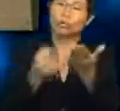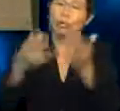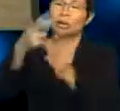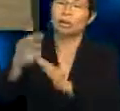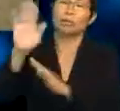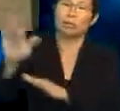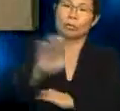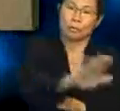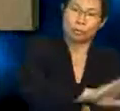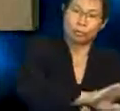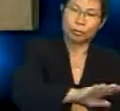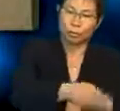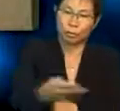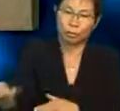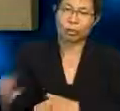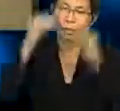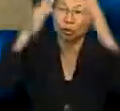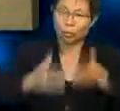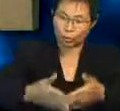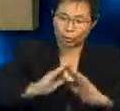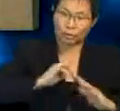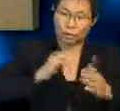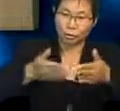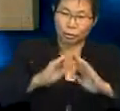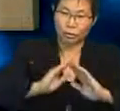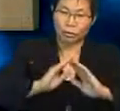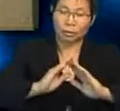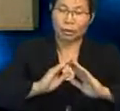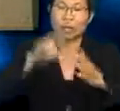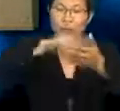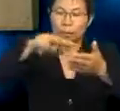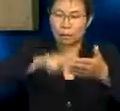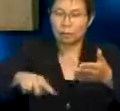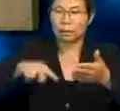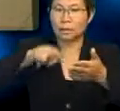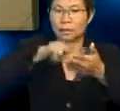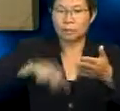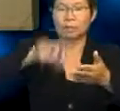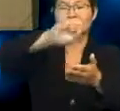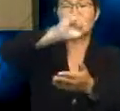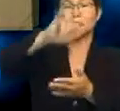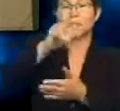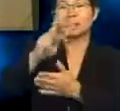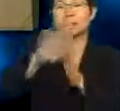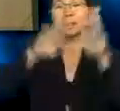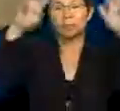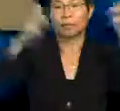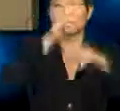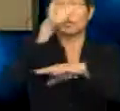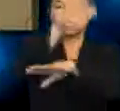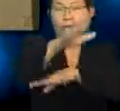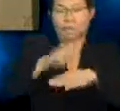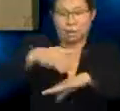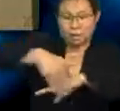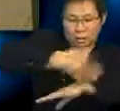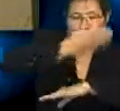itu, Cikgu nak minta Syariha bacakan sahaja yang bertajuk suatu senja di tepi